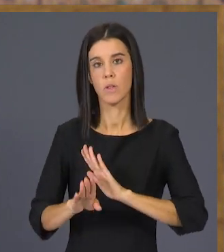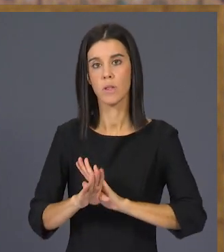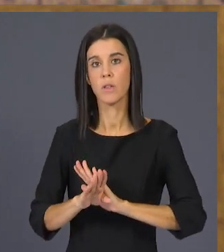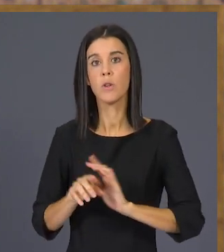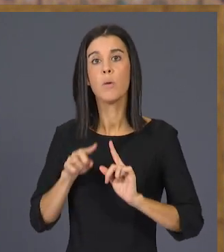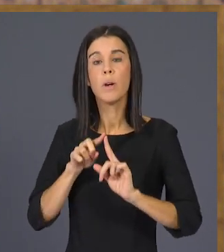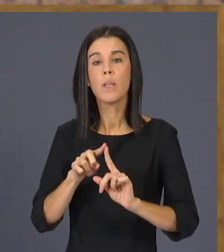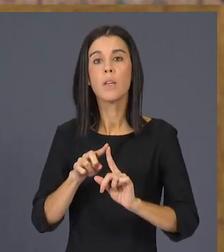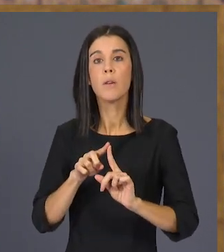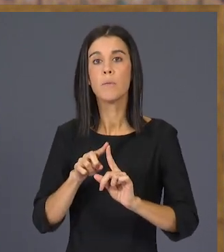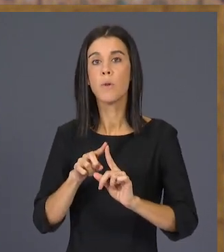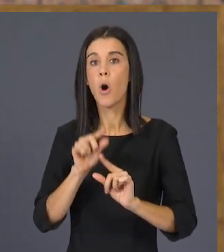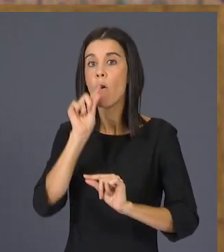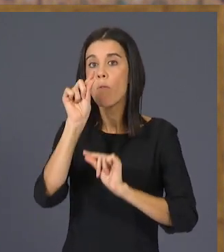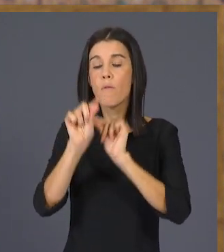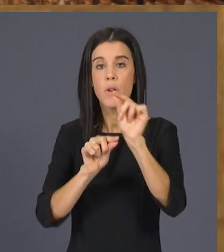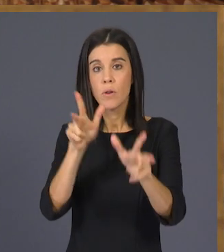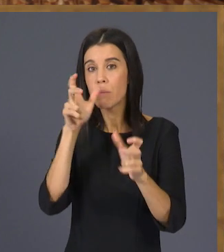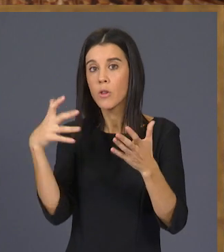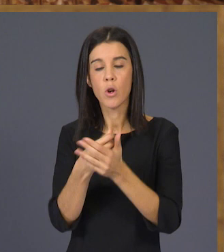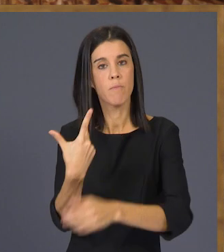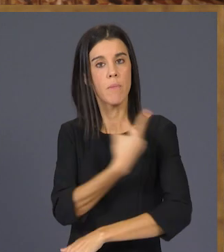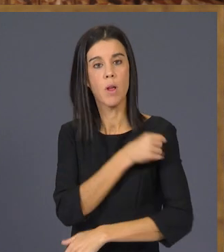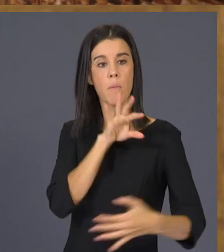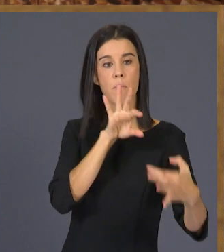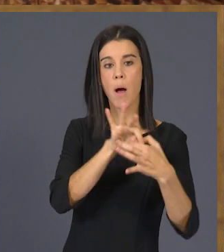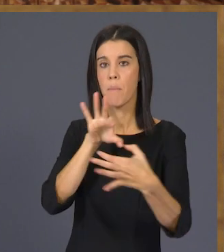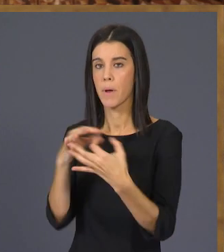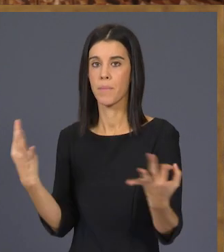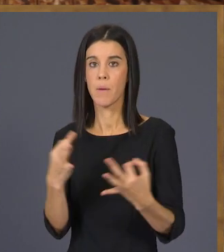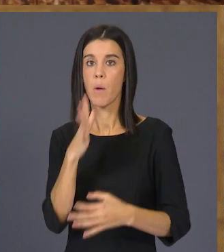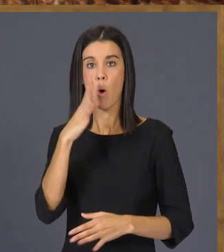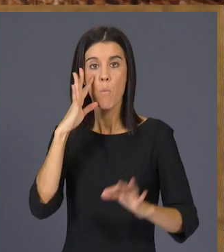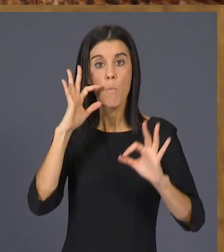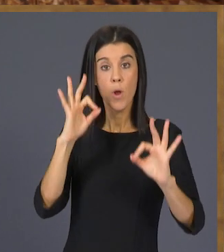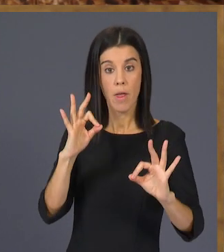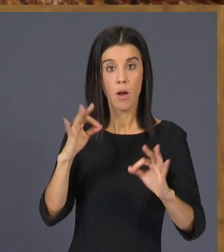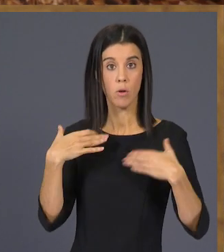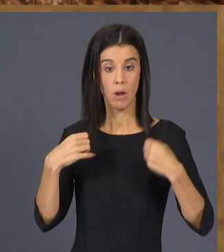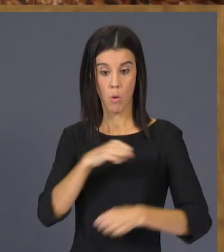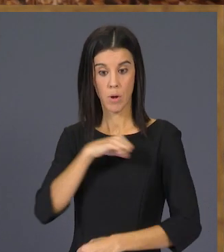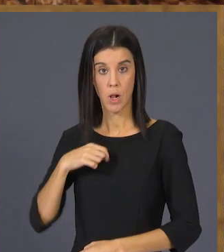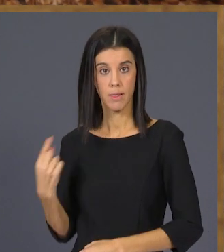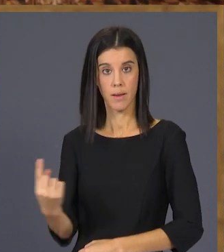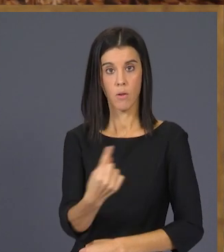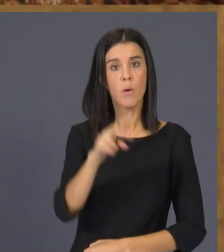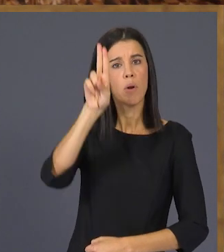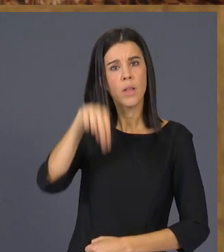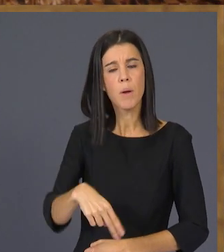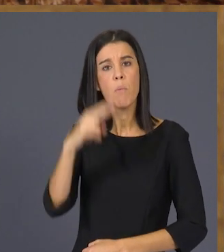tots els virus respiratoris, per prudència amb la pròpia salut i per